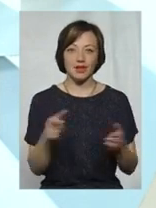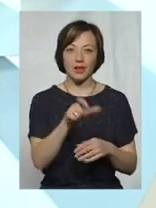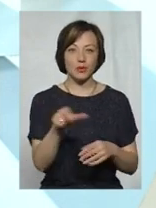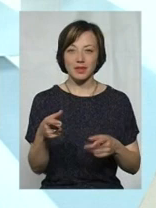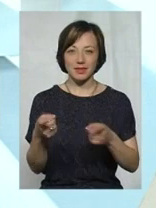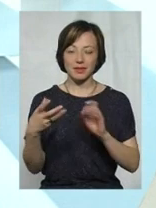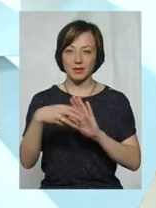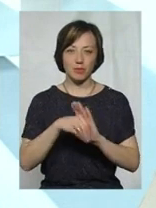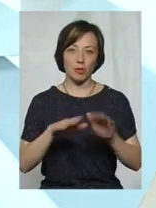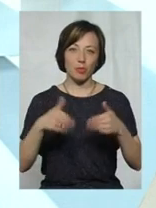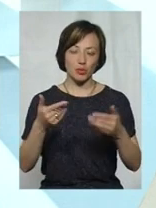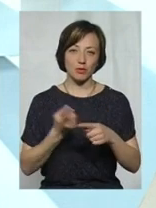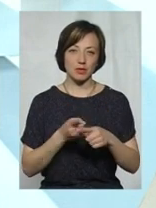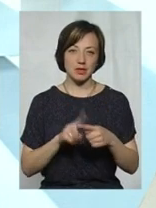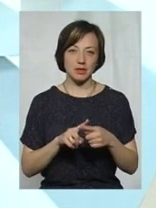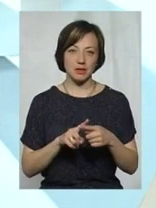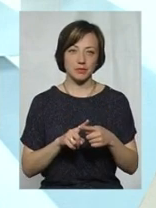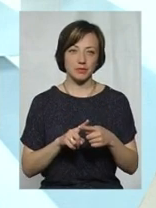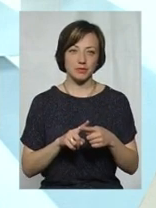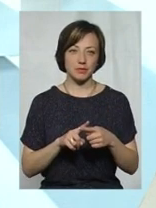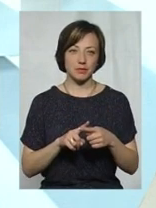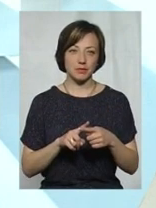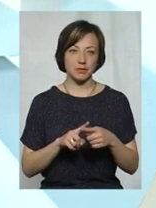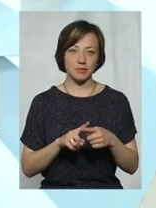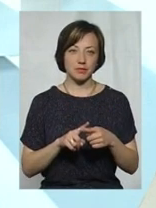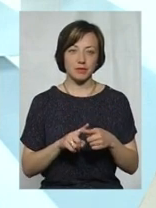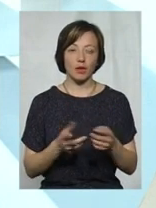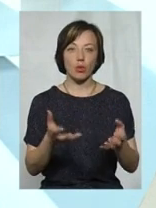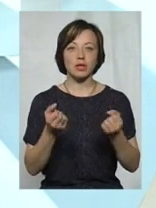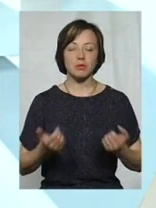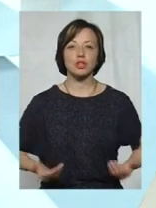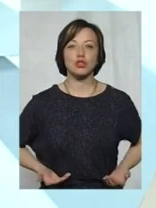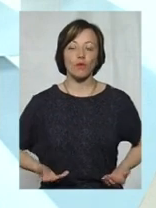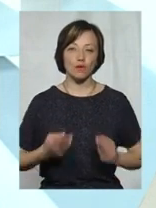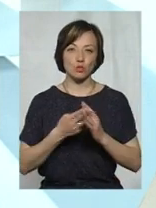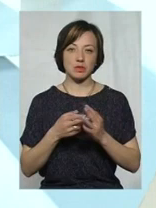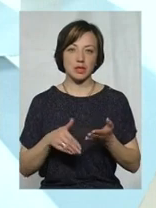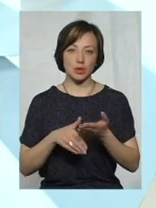не залучаємо і не пропонуємо отримати житлову субсидію.